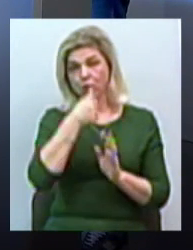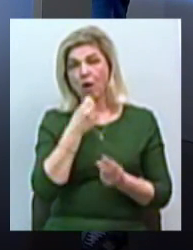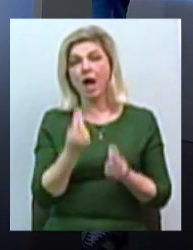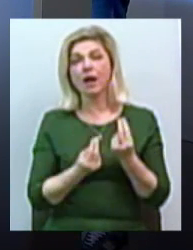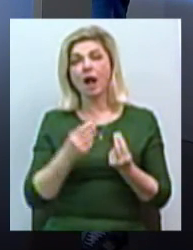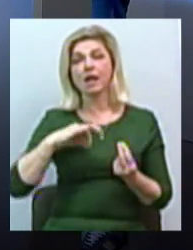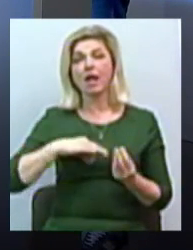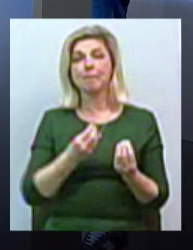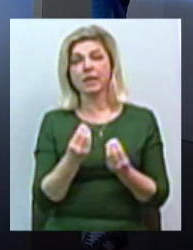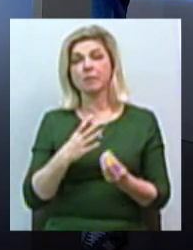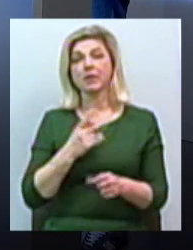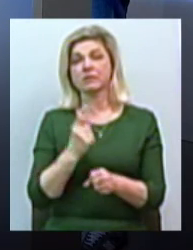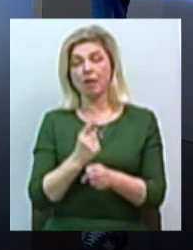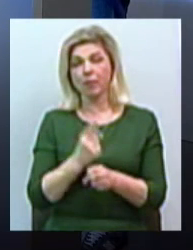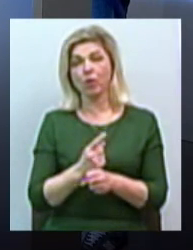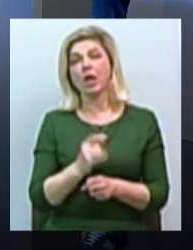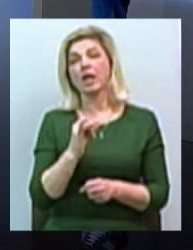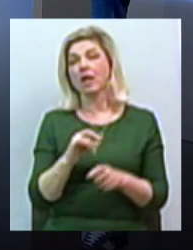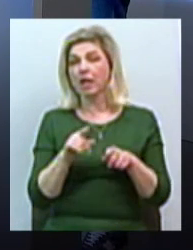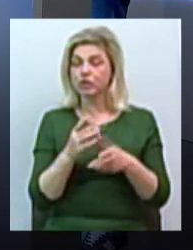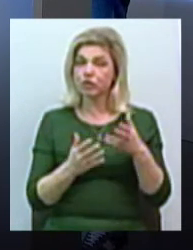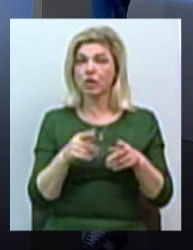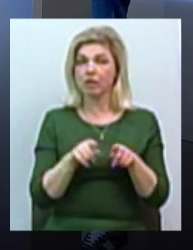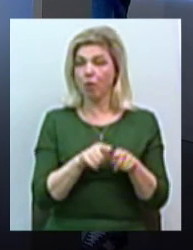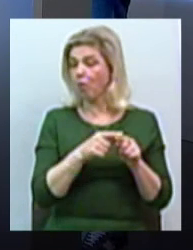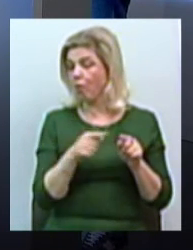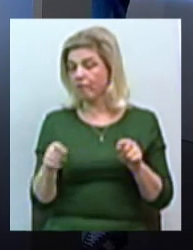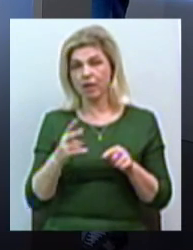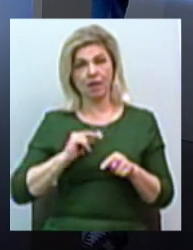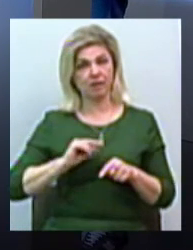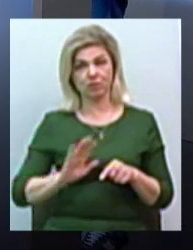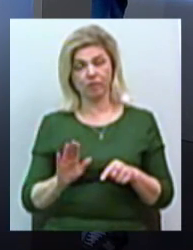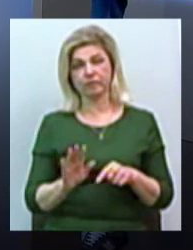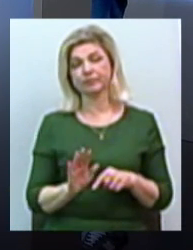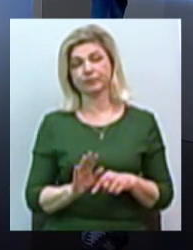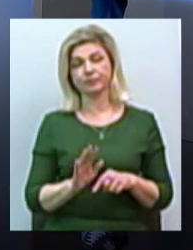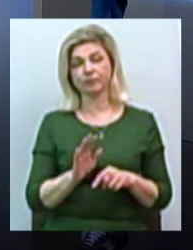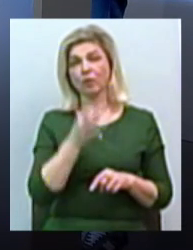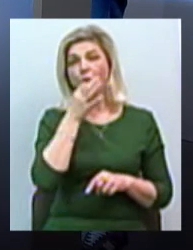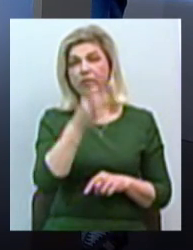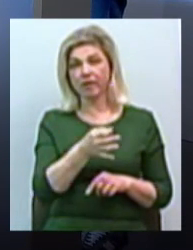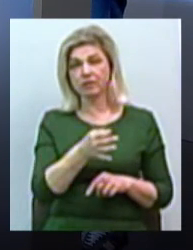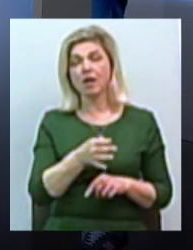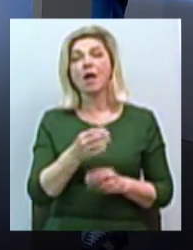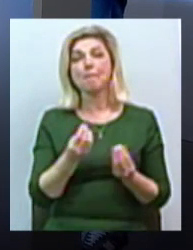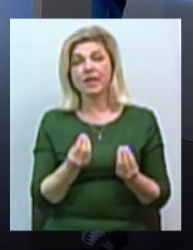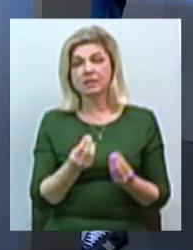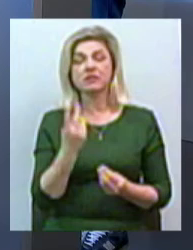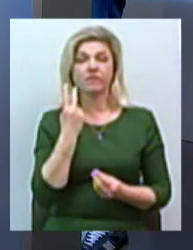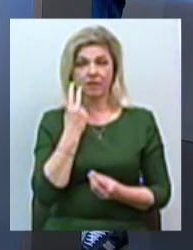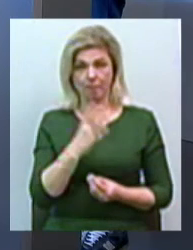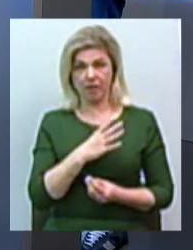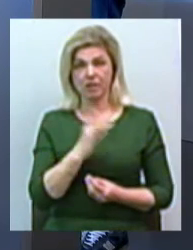заборонений, то чи дійсно його не існувало протягом цих 10 років? Він був завжди. Более того, він навіть був при